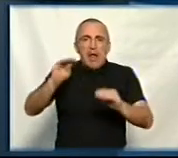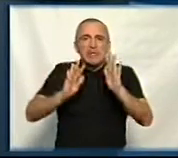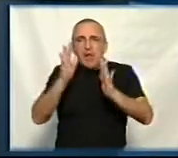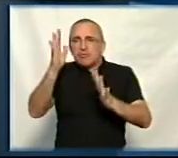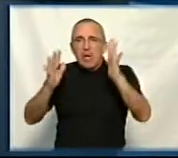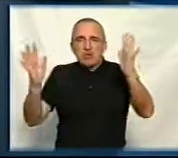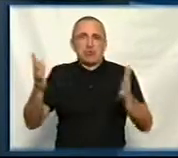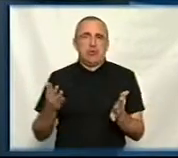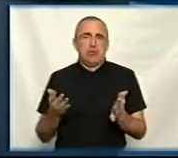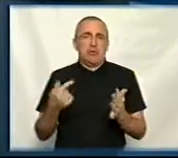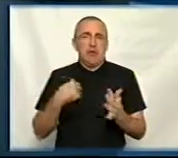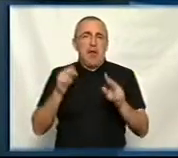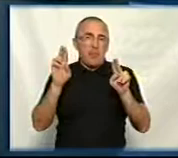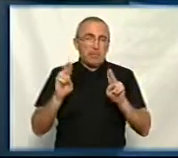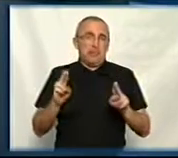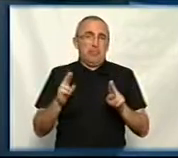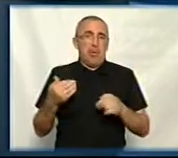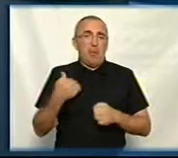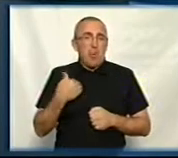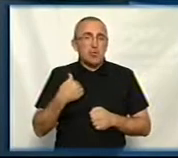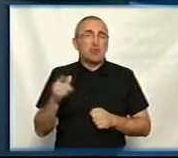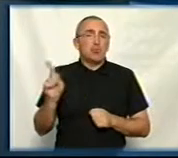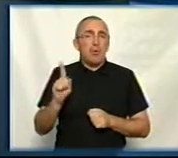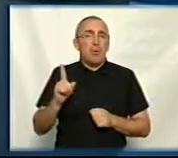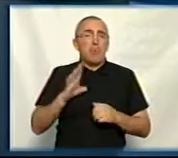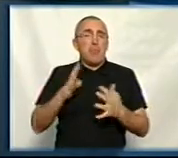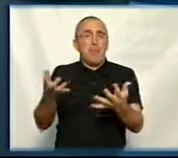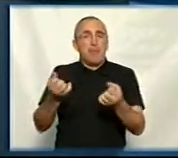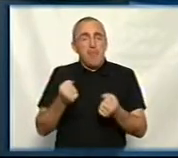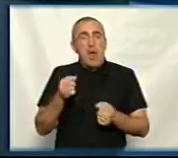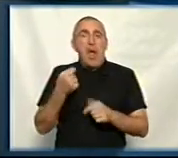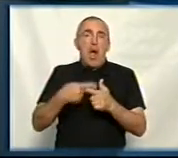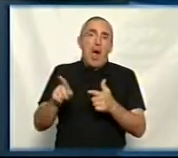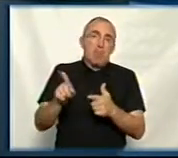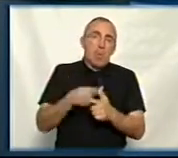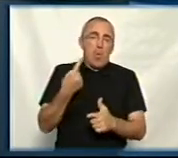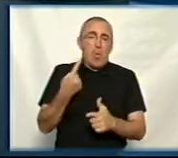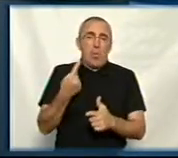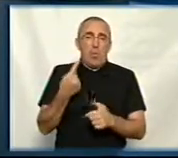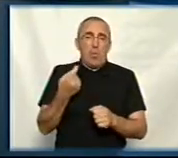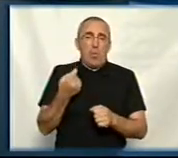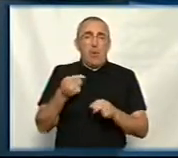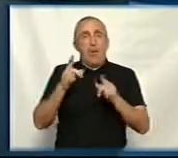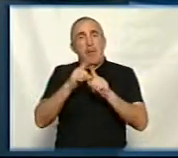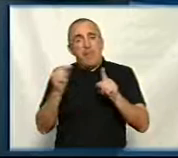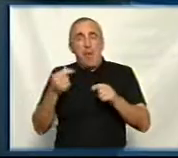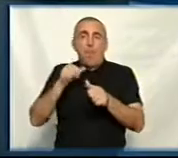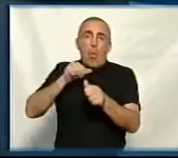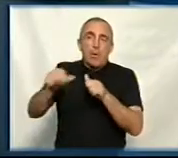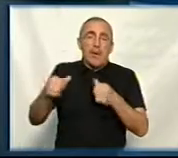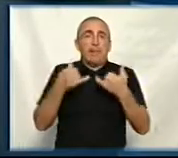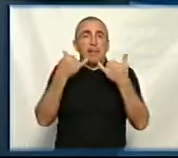Я, в принципі, хотіла, щоб були прийняті або якісь правила окремі,